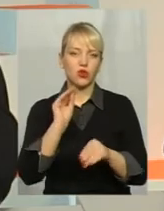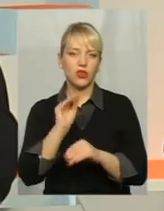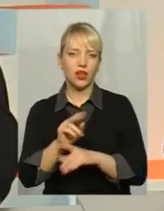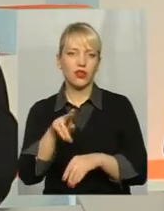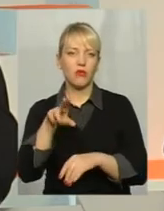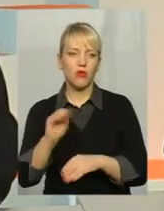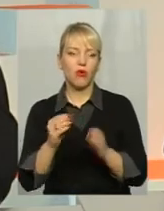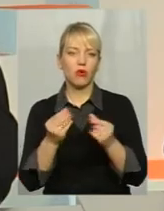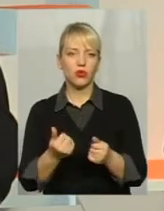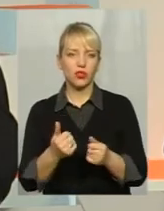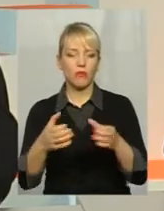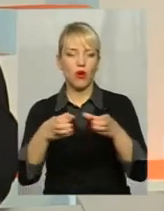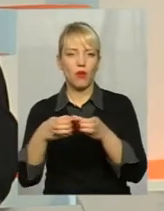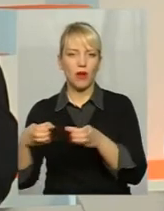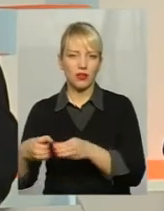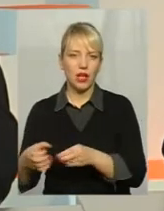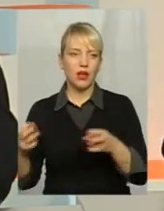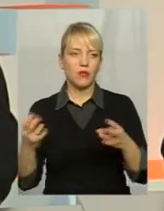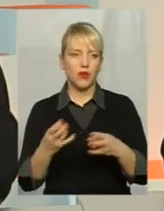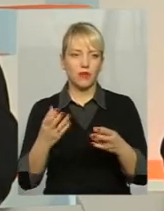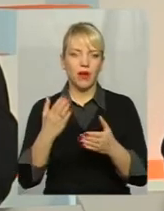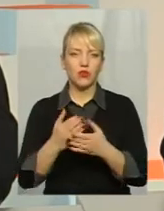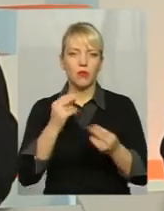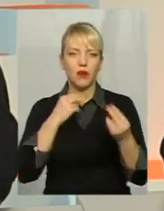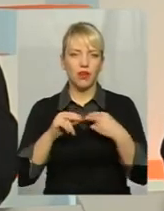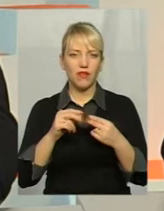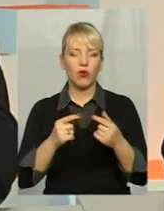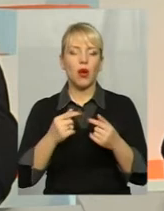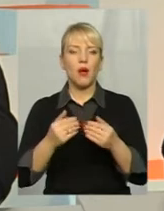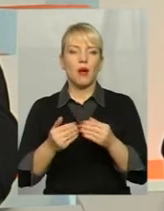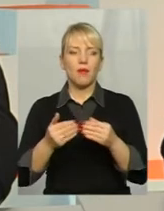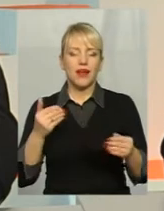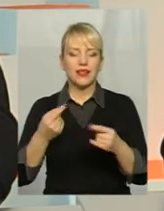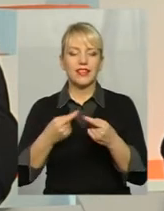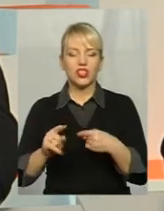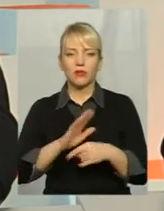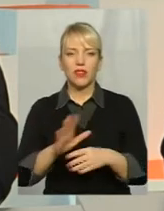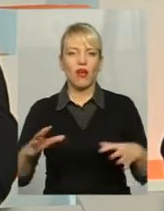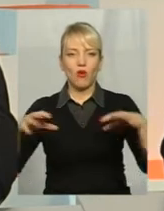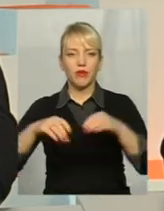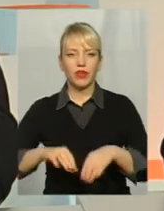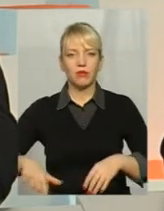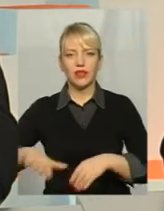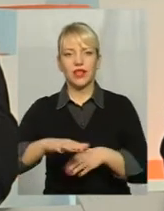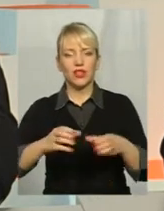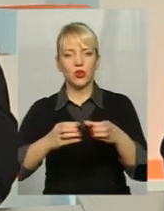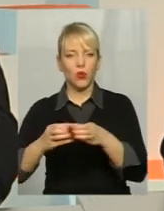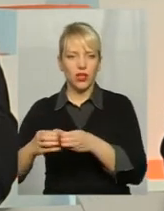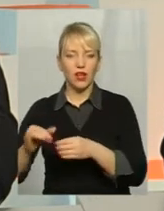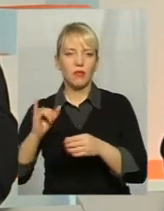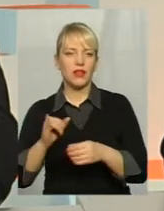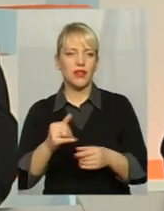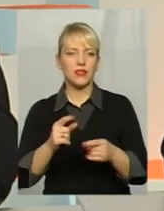коштах громади, звичайно, мають велику перевагу перед іншими необ'єднаними територіями Зокрема, у тому, що